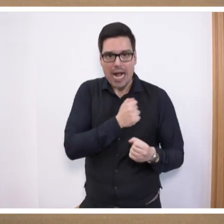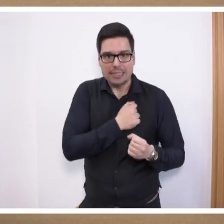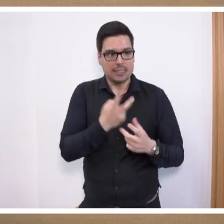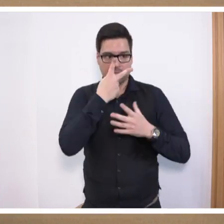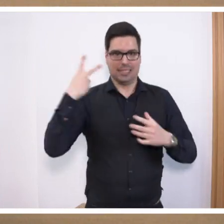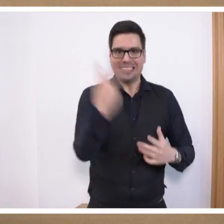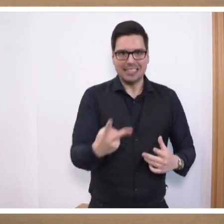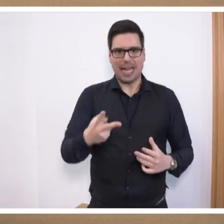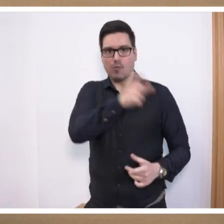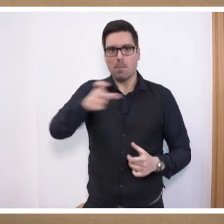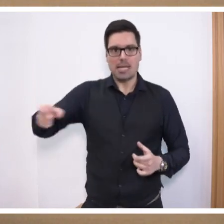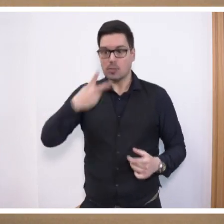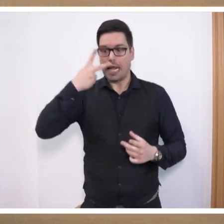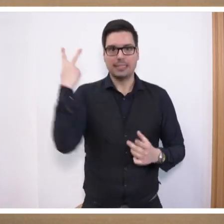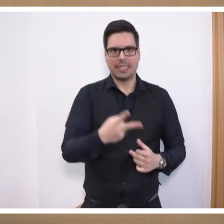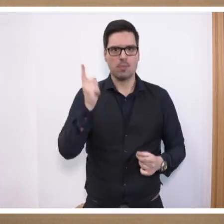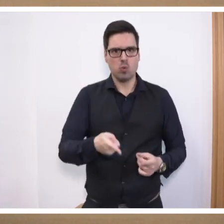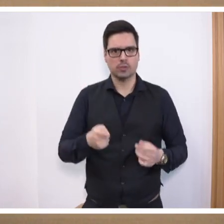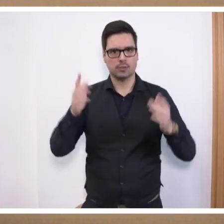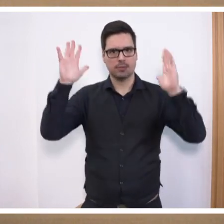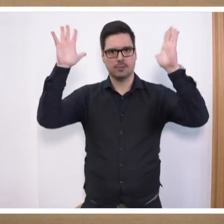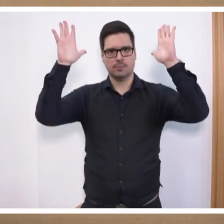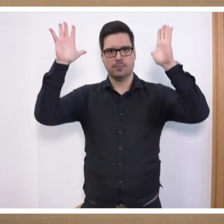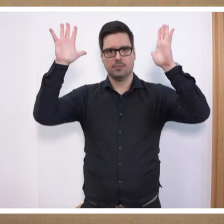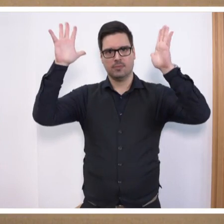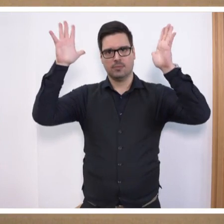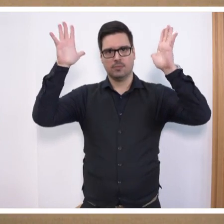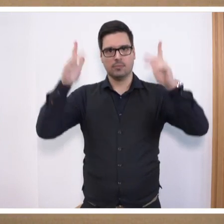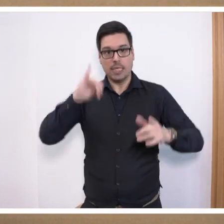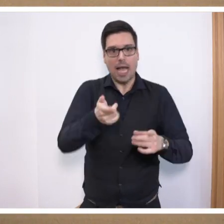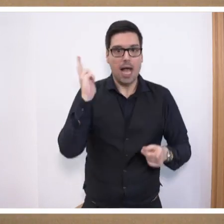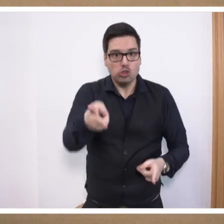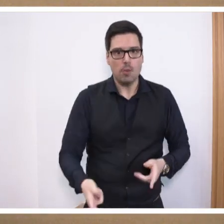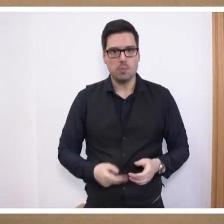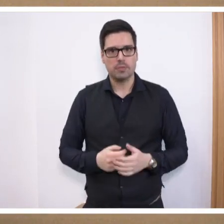Sorgen Ihres Personals endlich ernst. Ja, das stimmt.